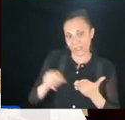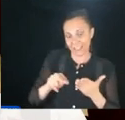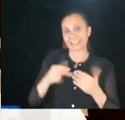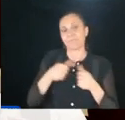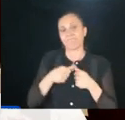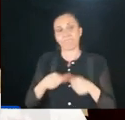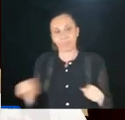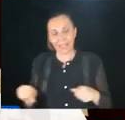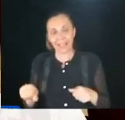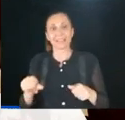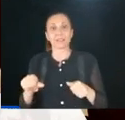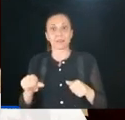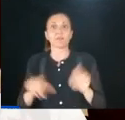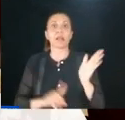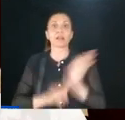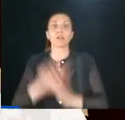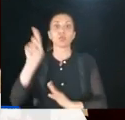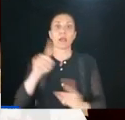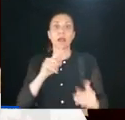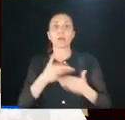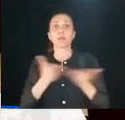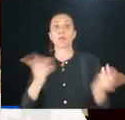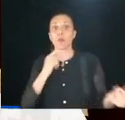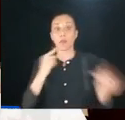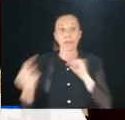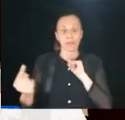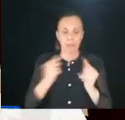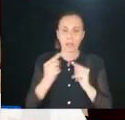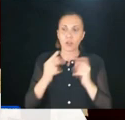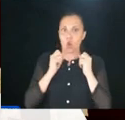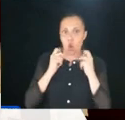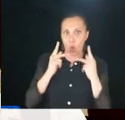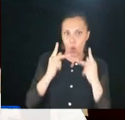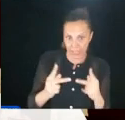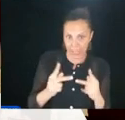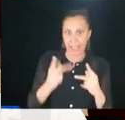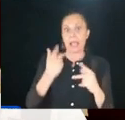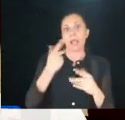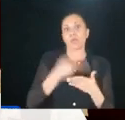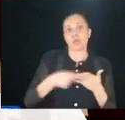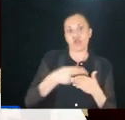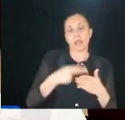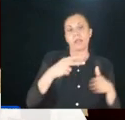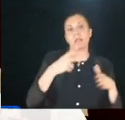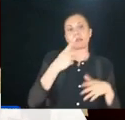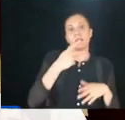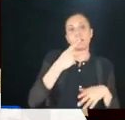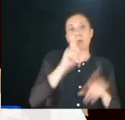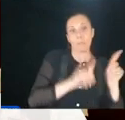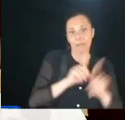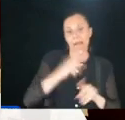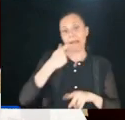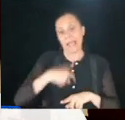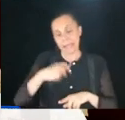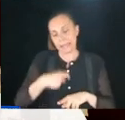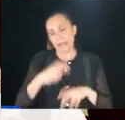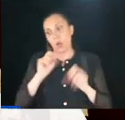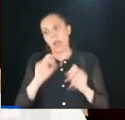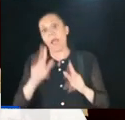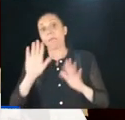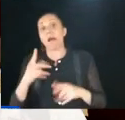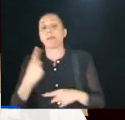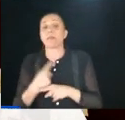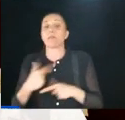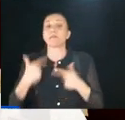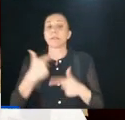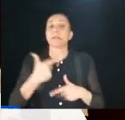votato, e sulla base delle risultanze del dibattito pubblico, l'ok al progetto di Milan e Inter, mettendo qualche paletto,